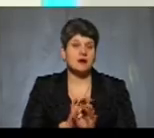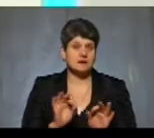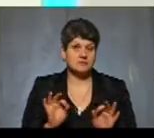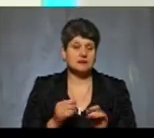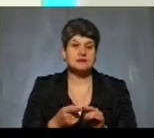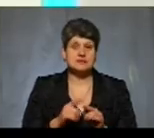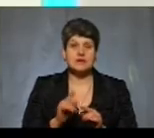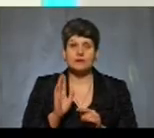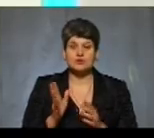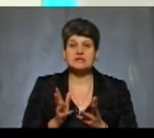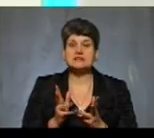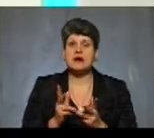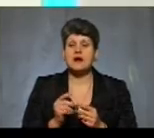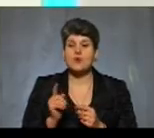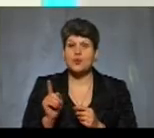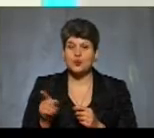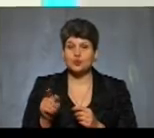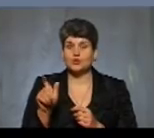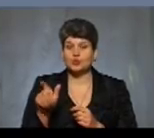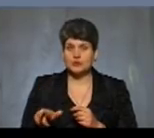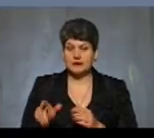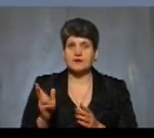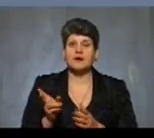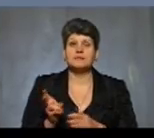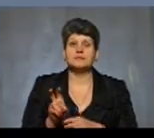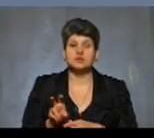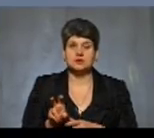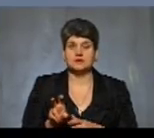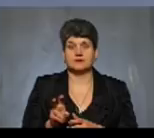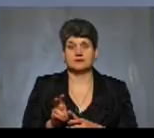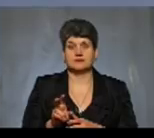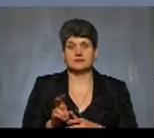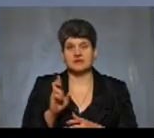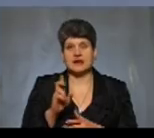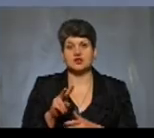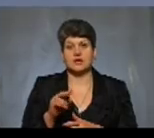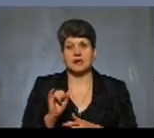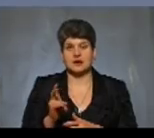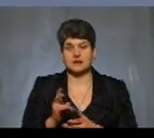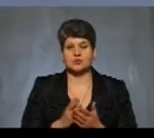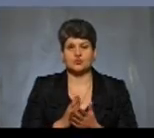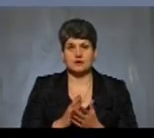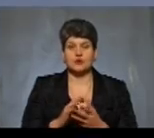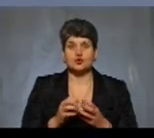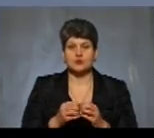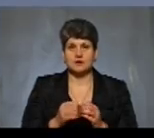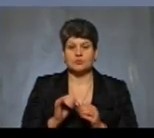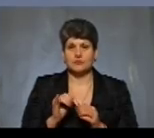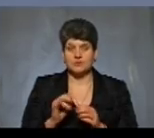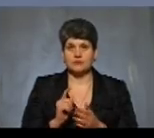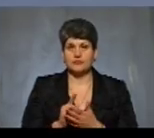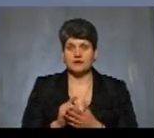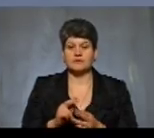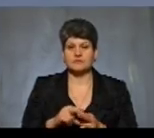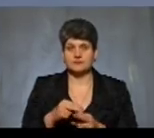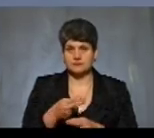рахунок, фактично, людини, яка звернулася до Держслужби. Тобто, якщо результат негативний, ми маємо відшкодувати.